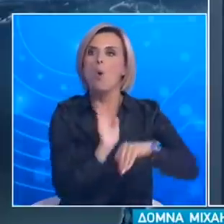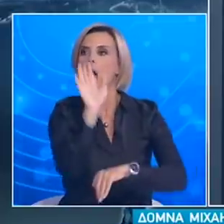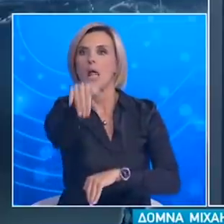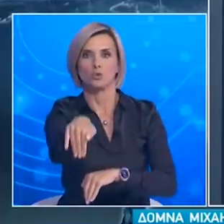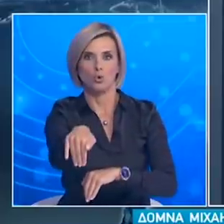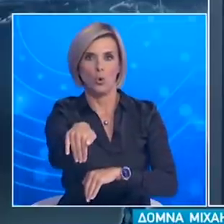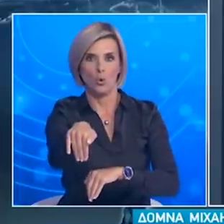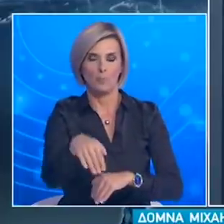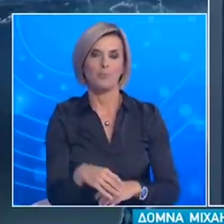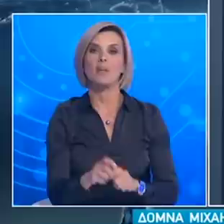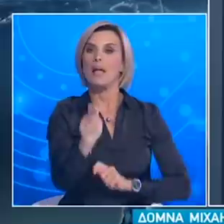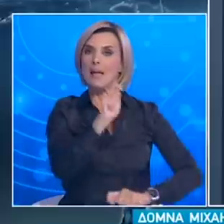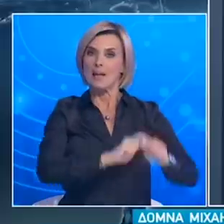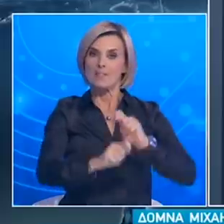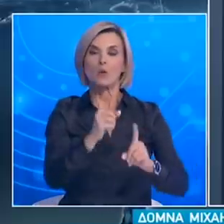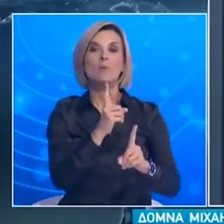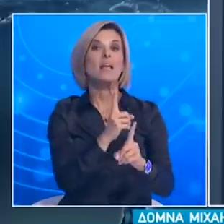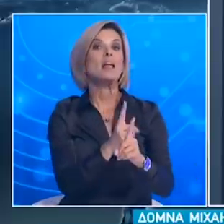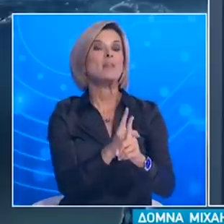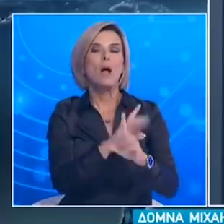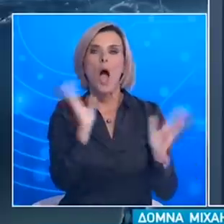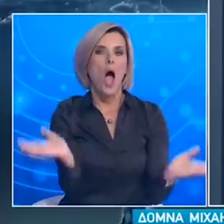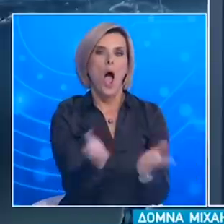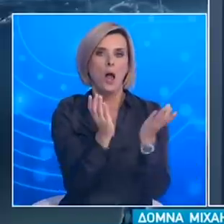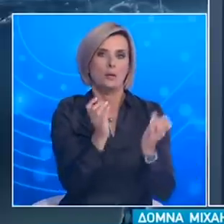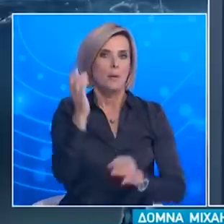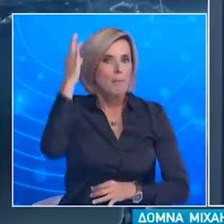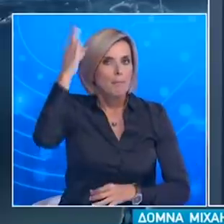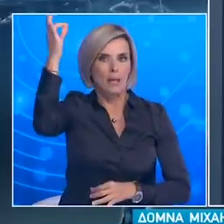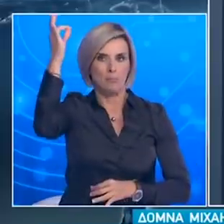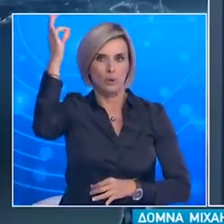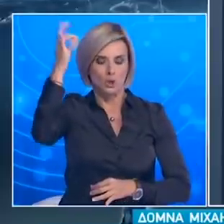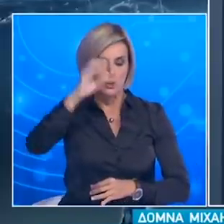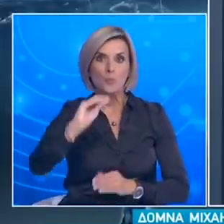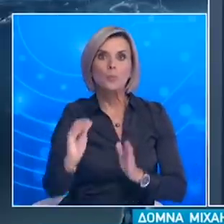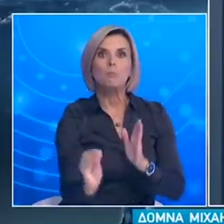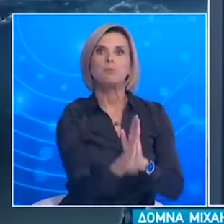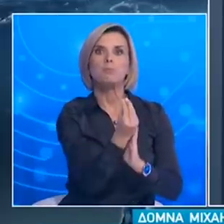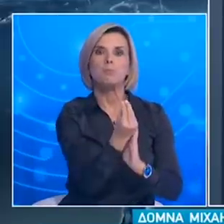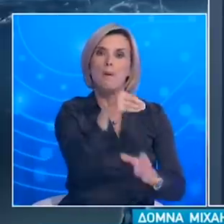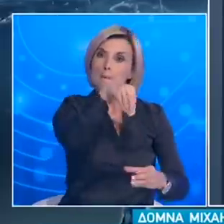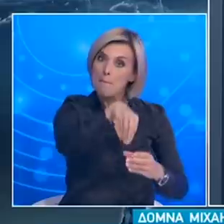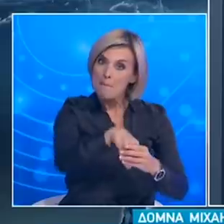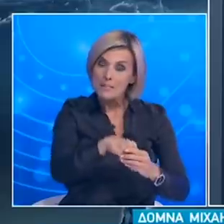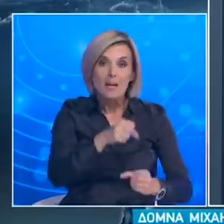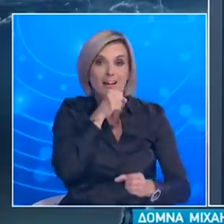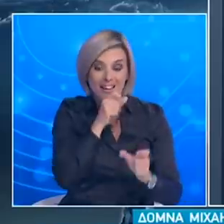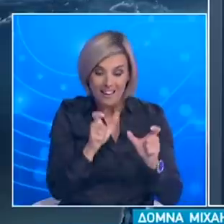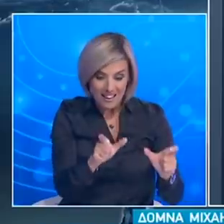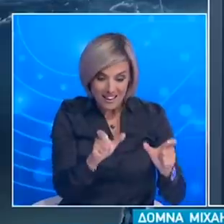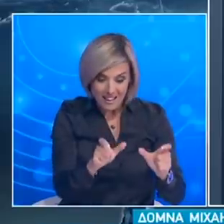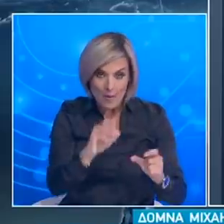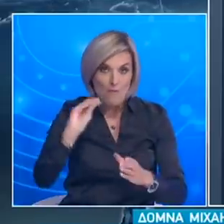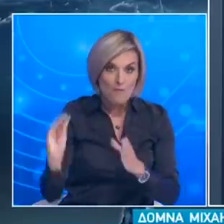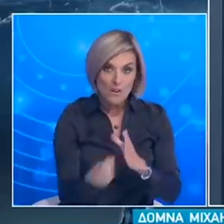πρωτόκολλο για την διαχείριση υποπτουκρίσματος το οποίο προβλέπει λεπτομερείς κανόνες αντιμετώπισης τόσο εντός δομής όταν